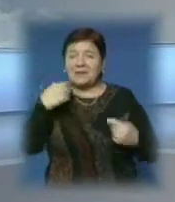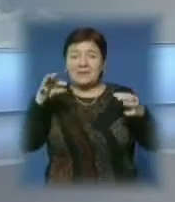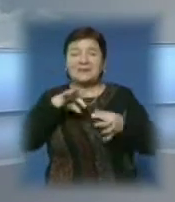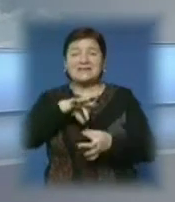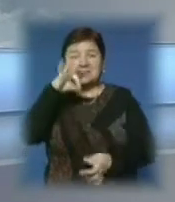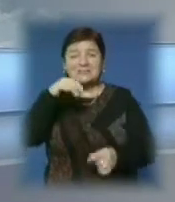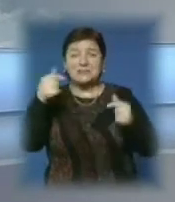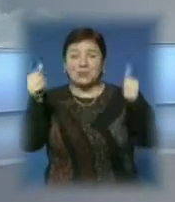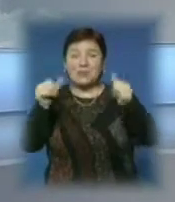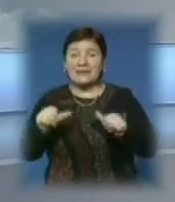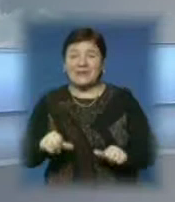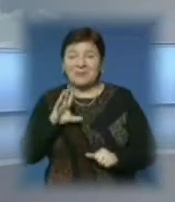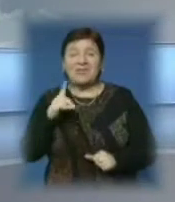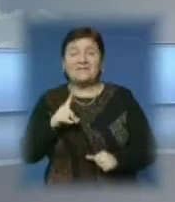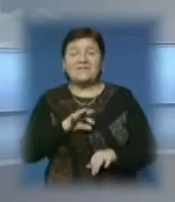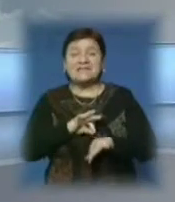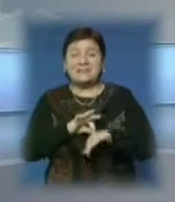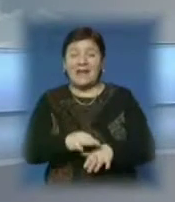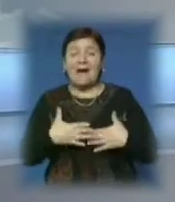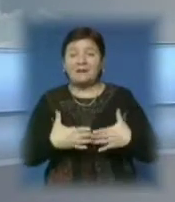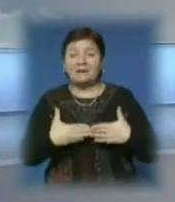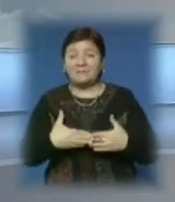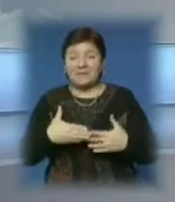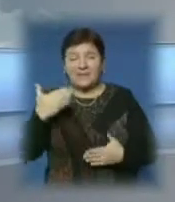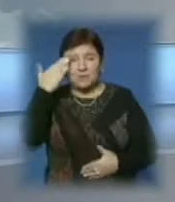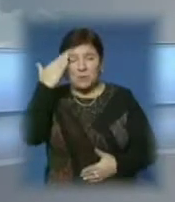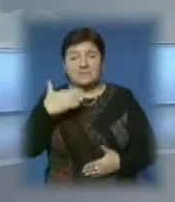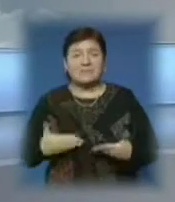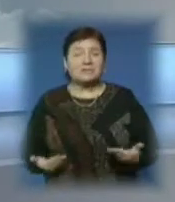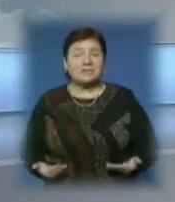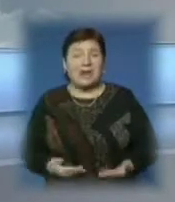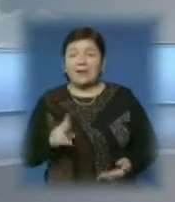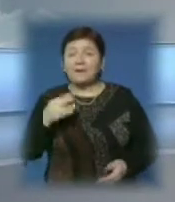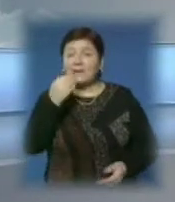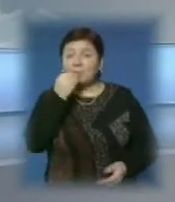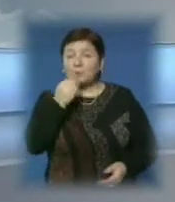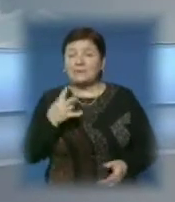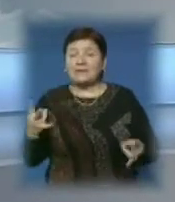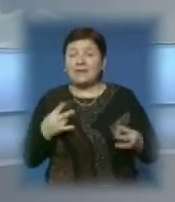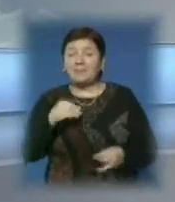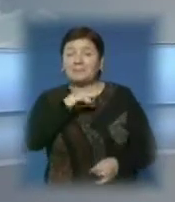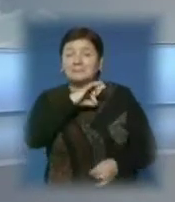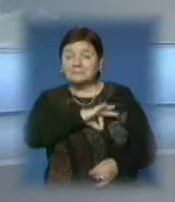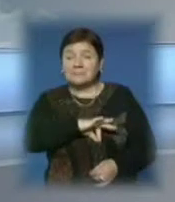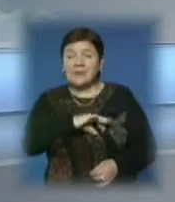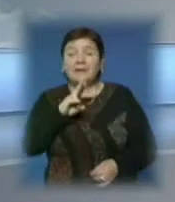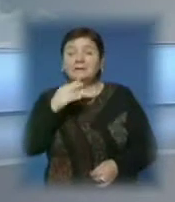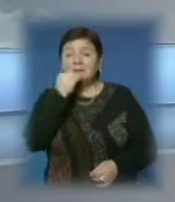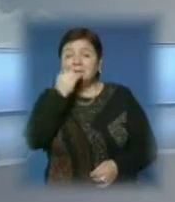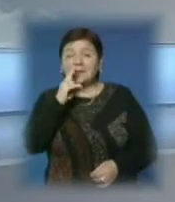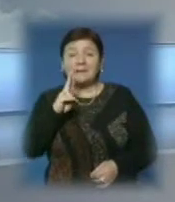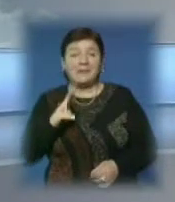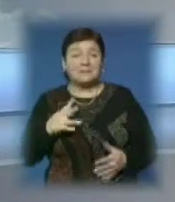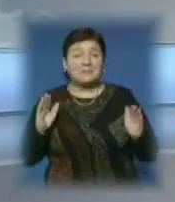радять правильно харчуватися та вести активний спосіб життя. Які продукти варто споживати у зимовий період та як зберегти